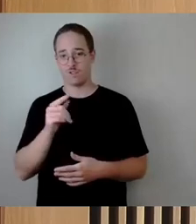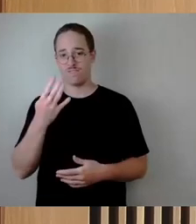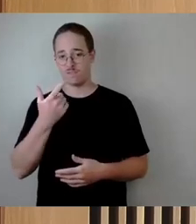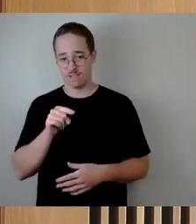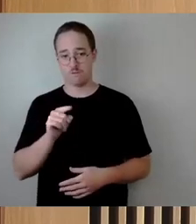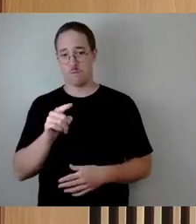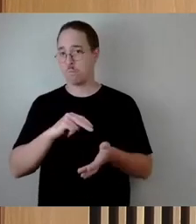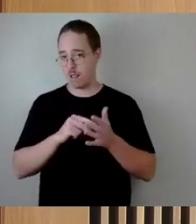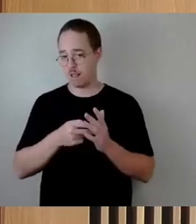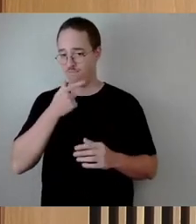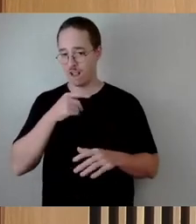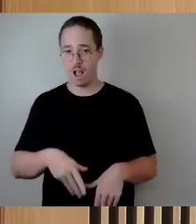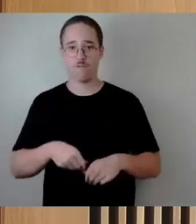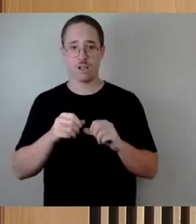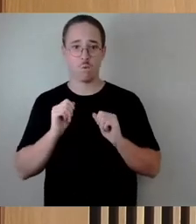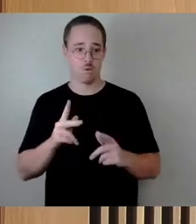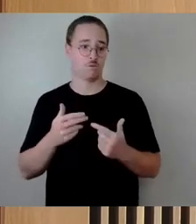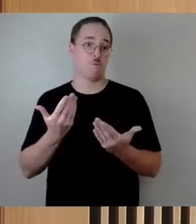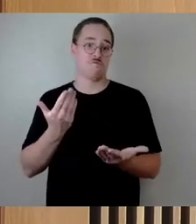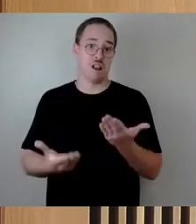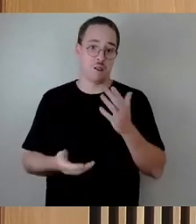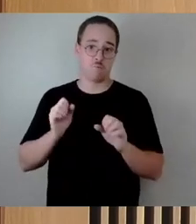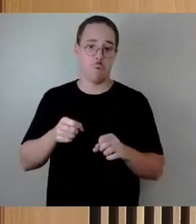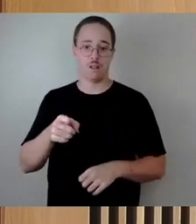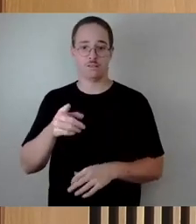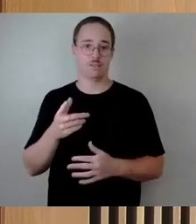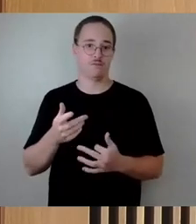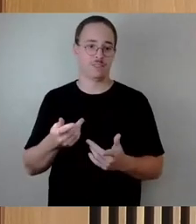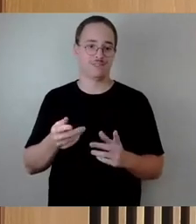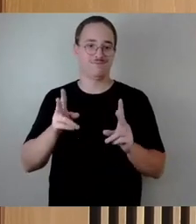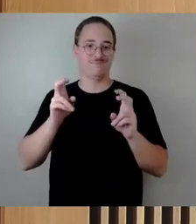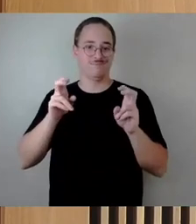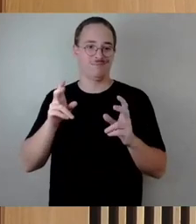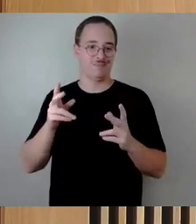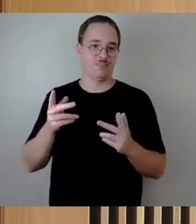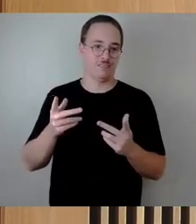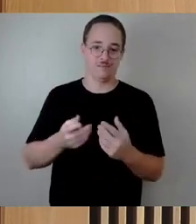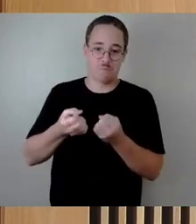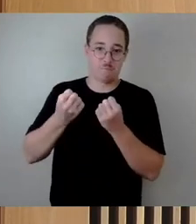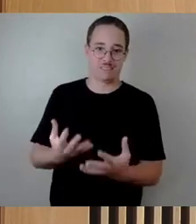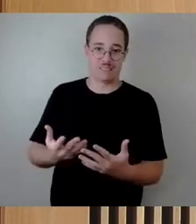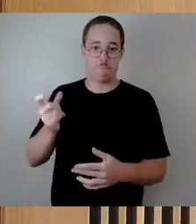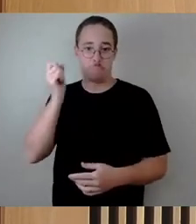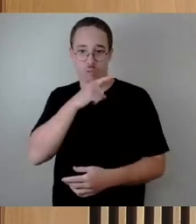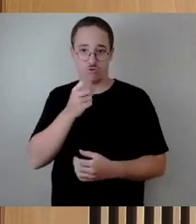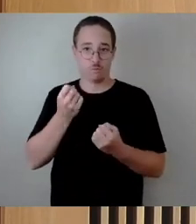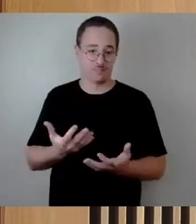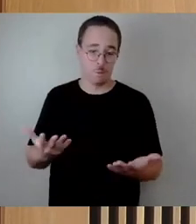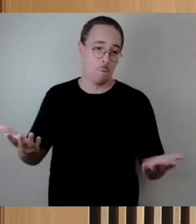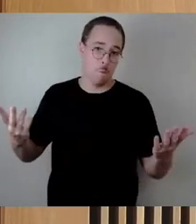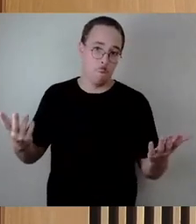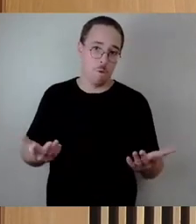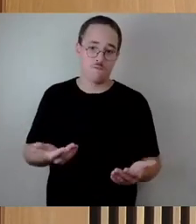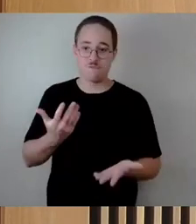Dass uns das Unglück erspart gewesen ist. Ich muss da so hart nachfragen, weil das schon entscheidend ist, wenn man die